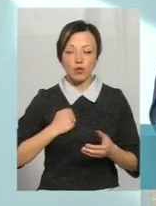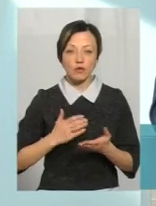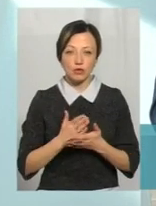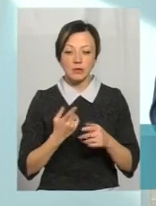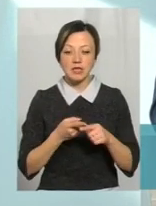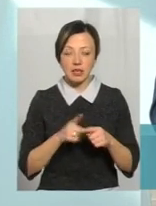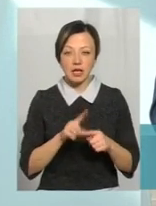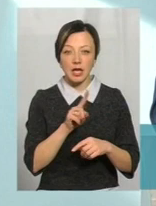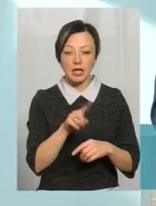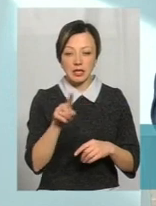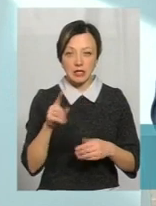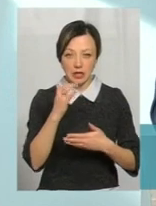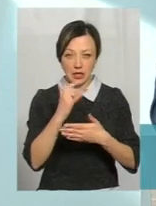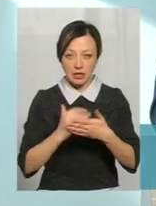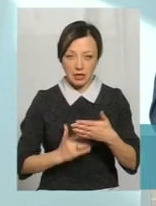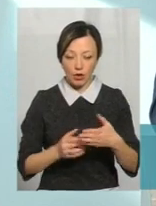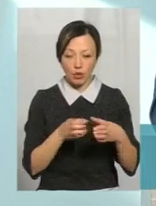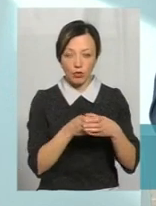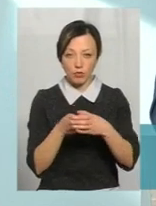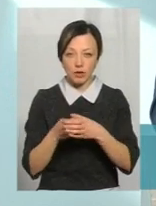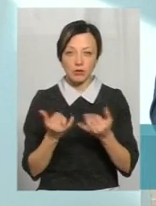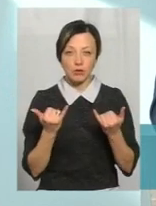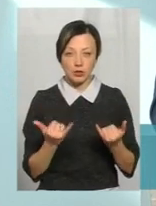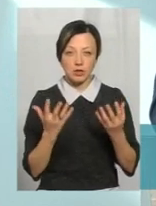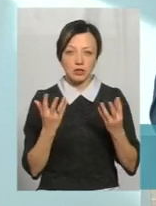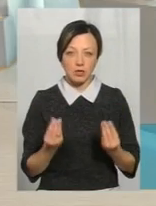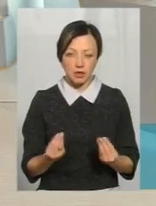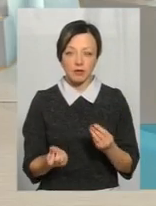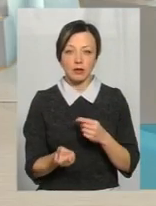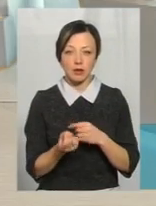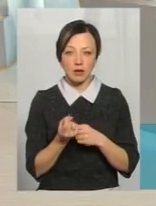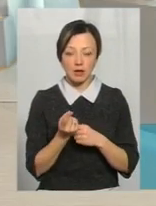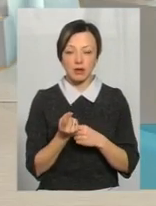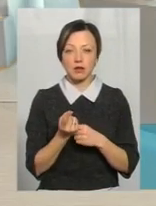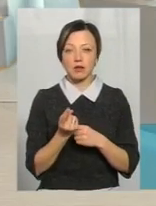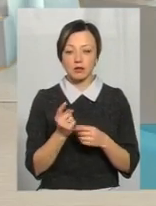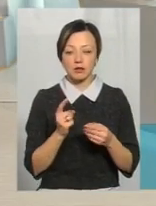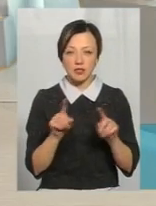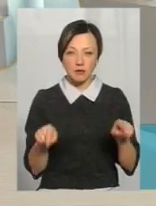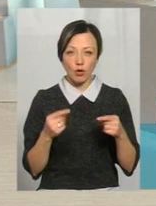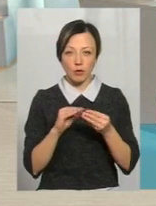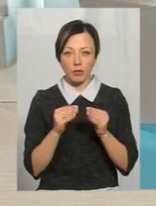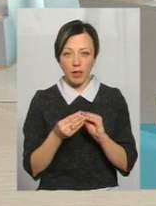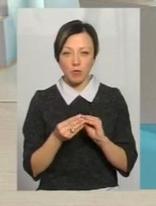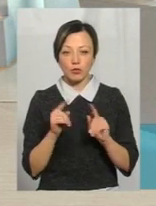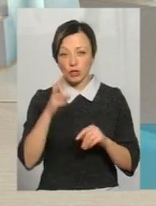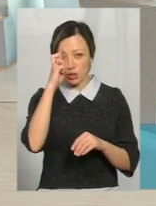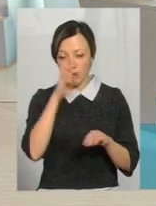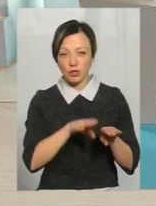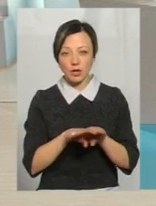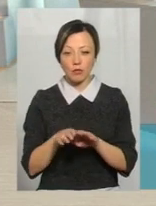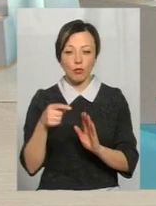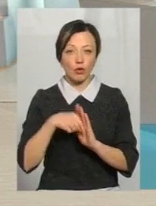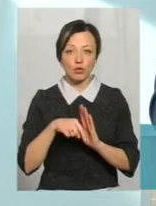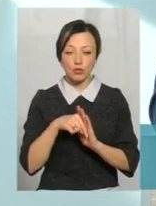Це ті питання, які на сьогоднішній день створювали колізію. Тому що на державному рівні, по